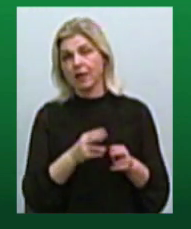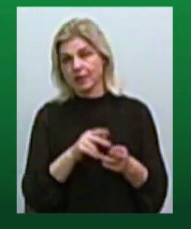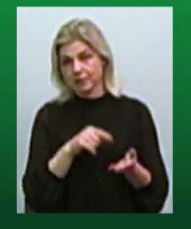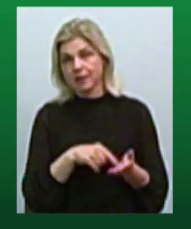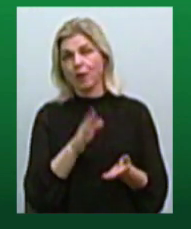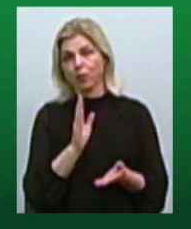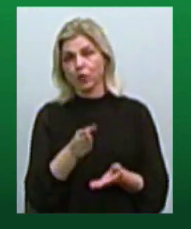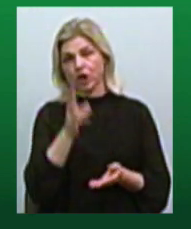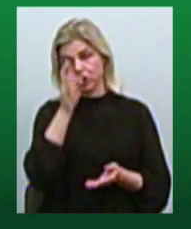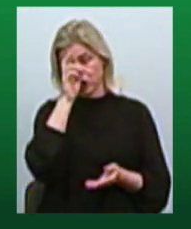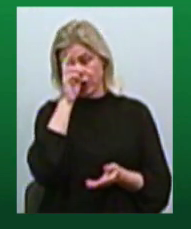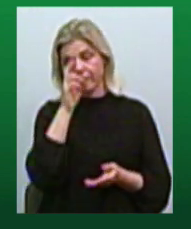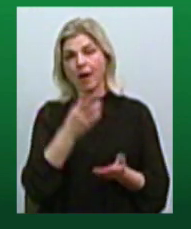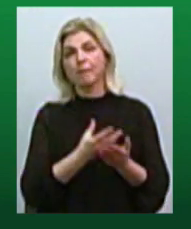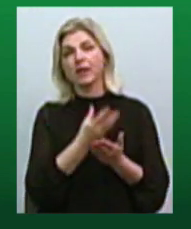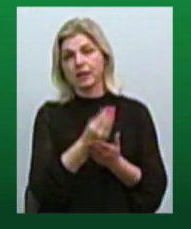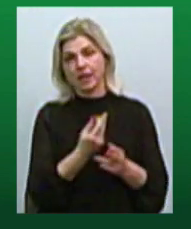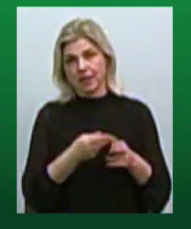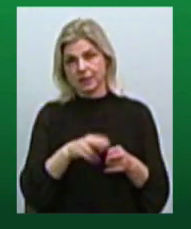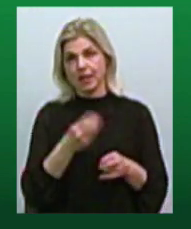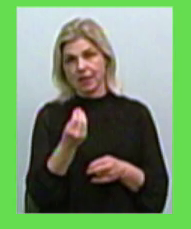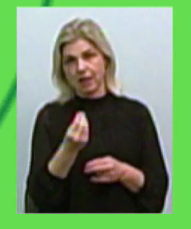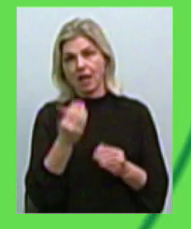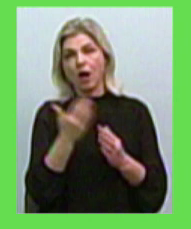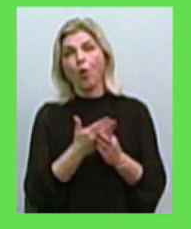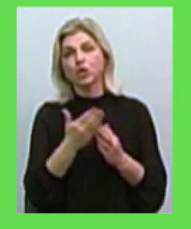держава, а проплатила ці гроші пільговикам.